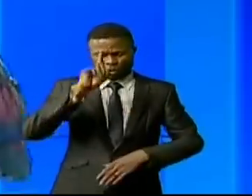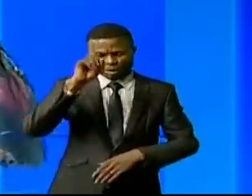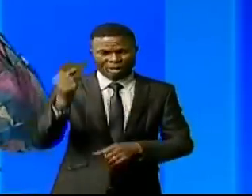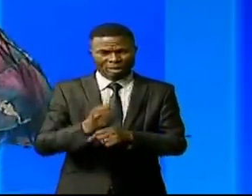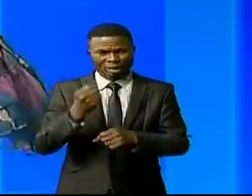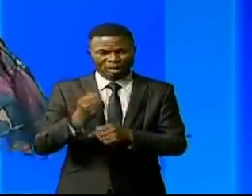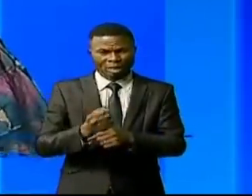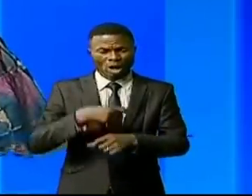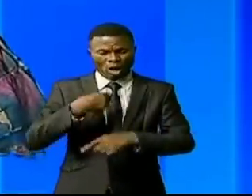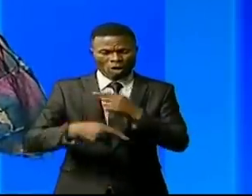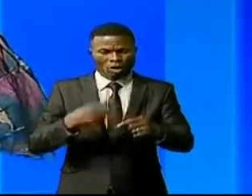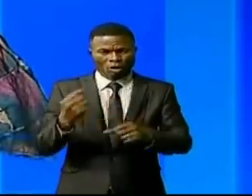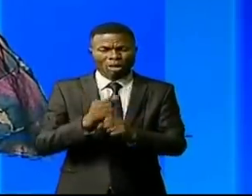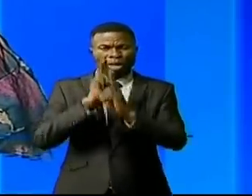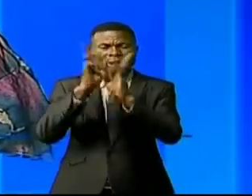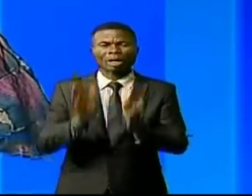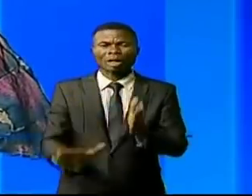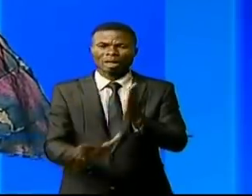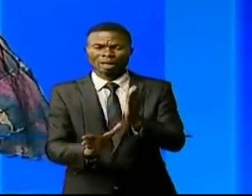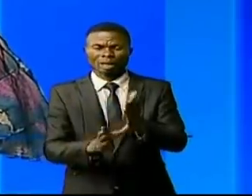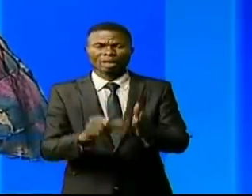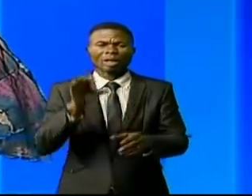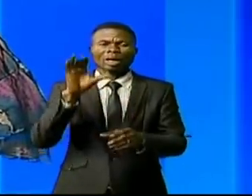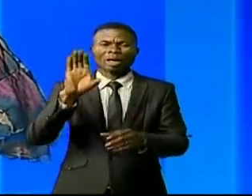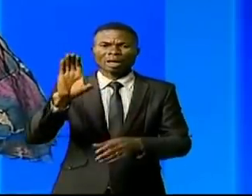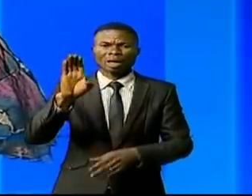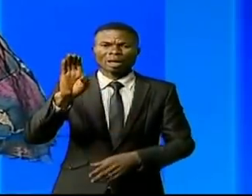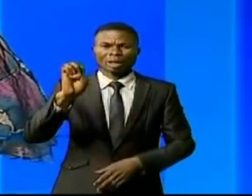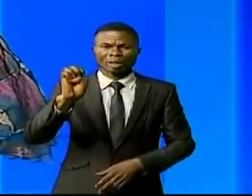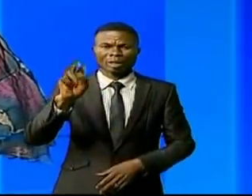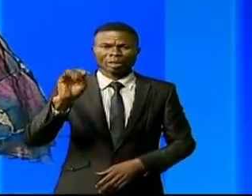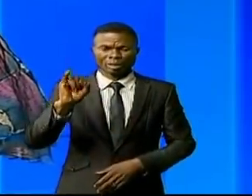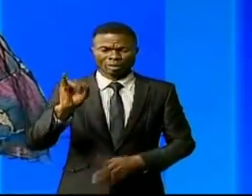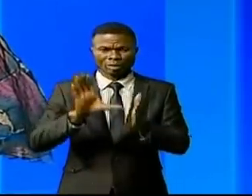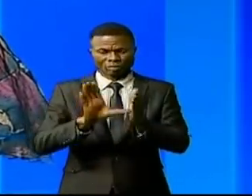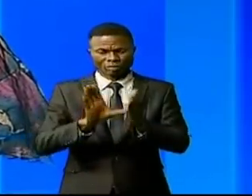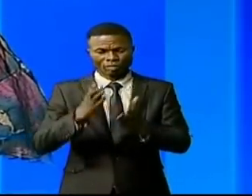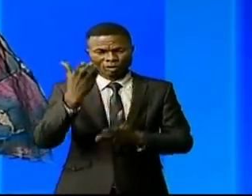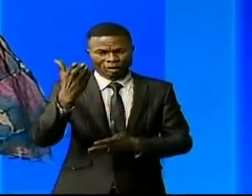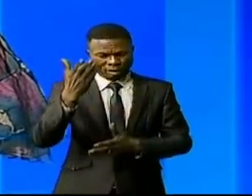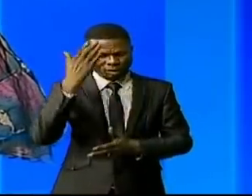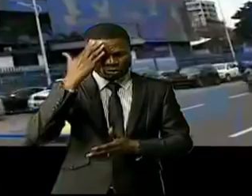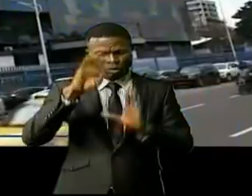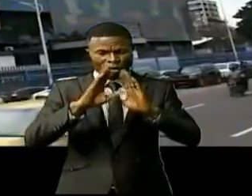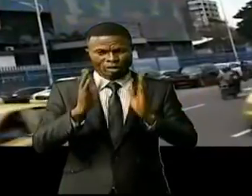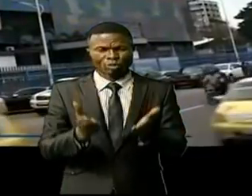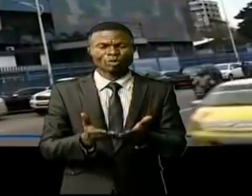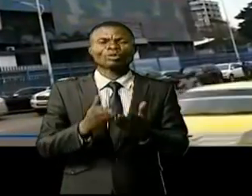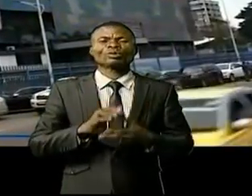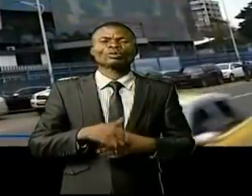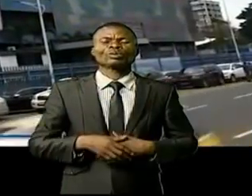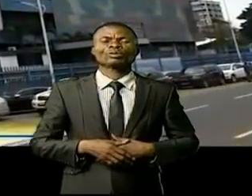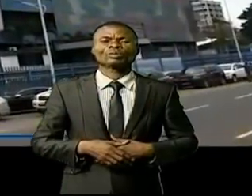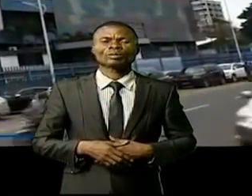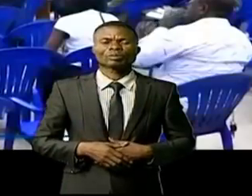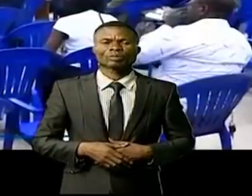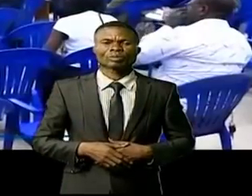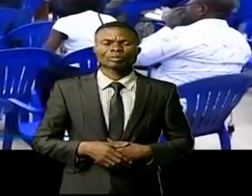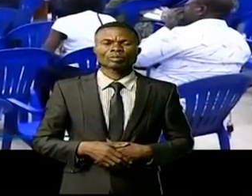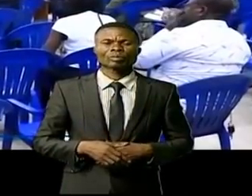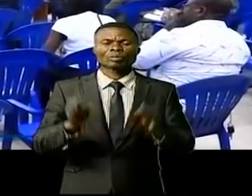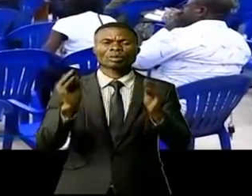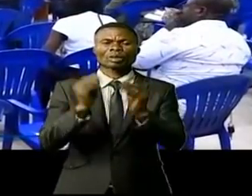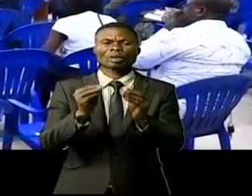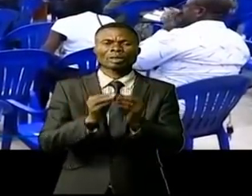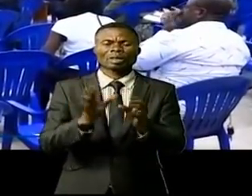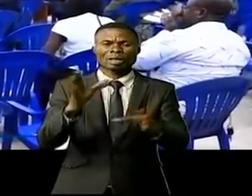lancés par le rapporteur adjoint de la CENI, Paul Mouindo, Tétis Samba et Erwin Poudzi. L'atelier sur le